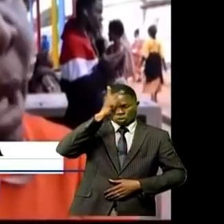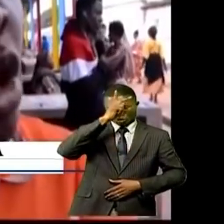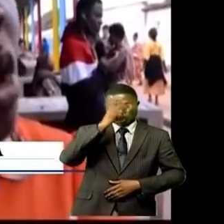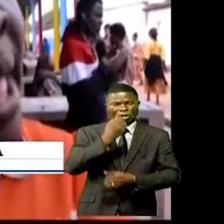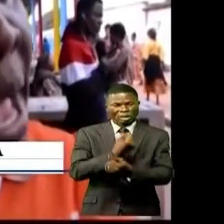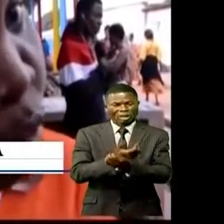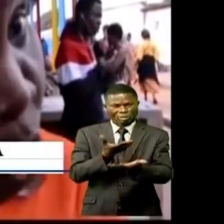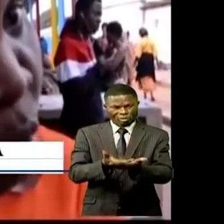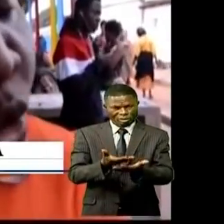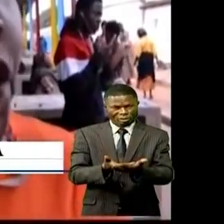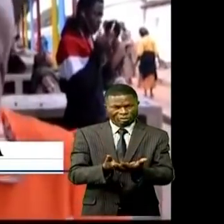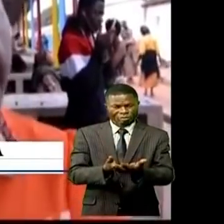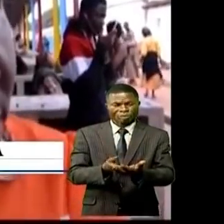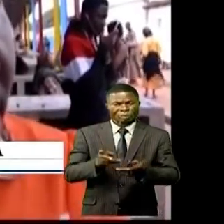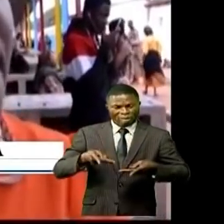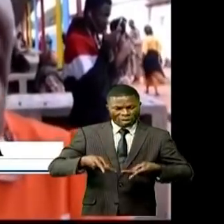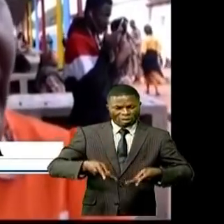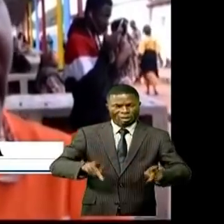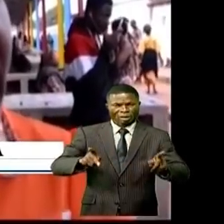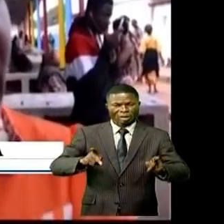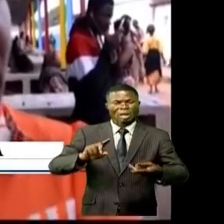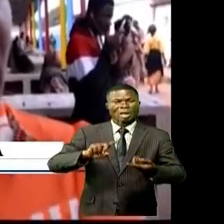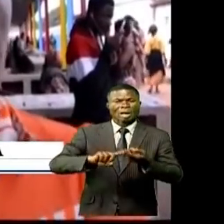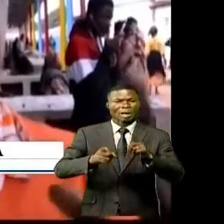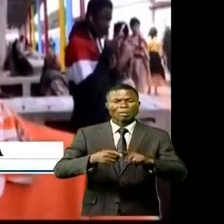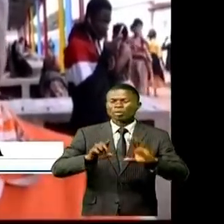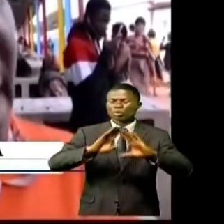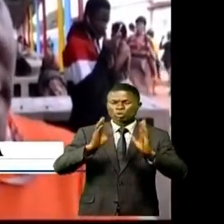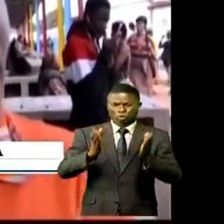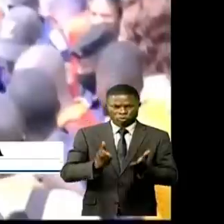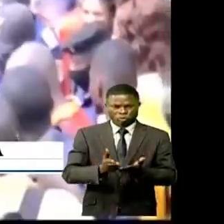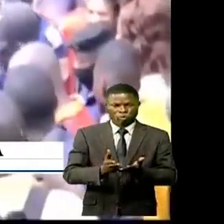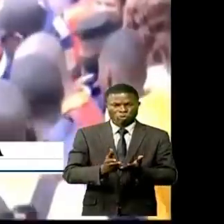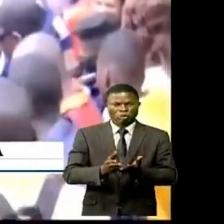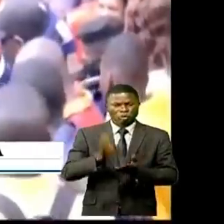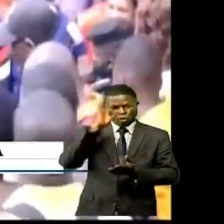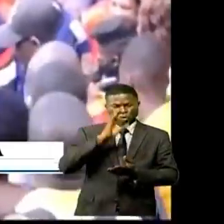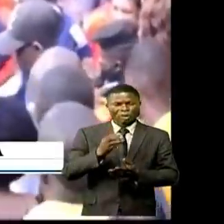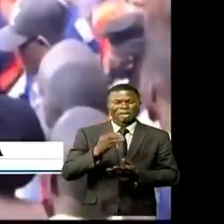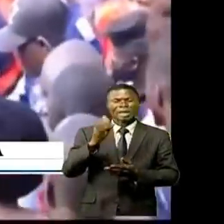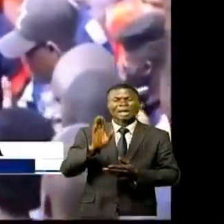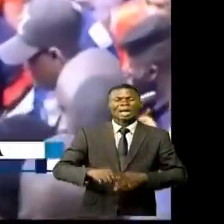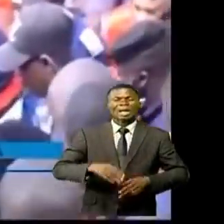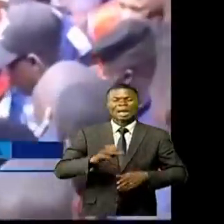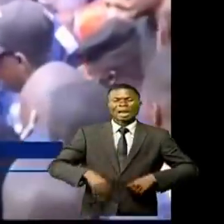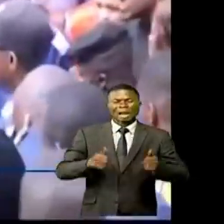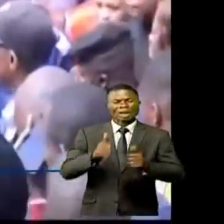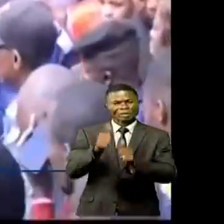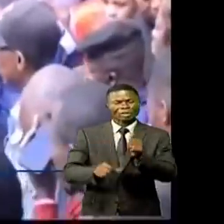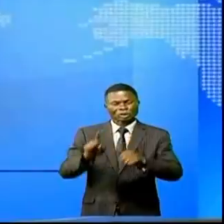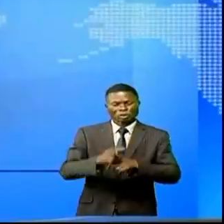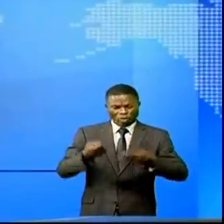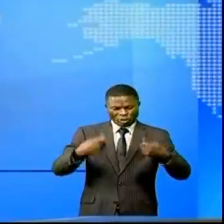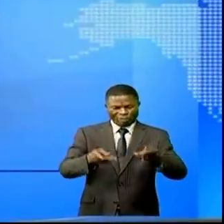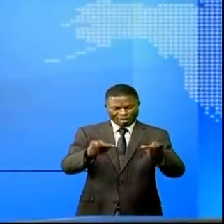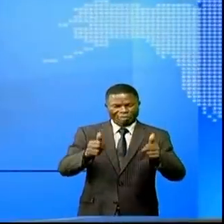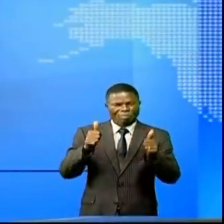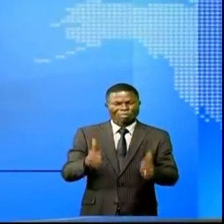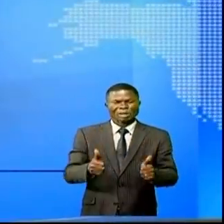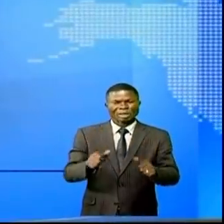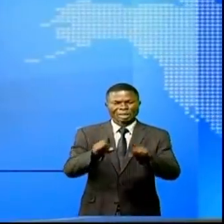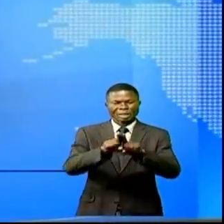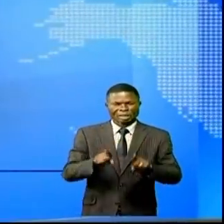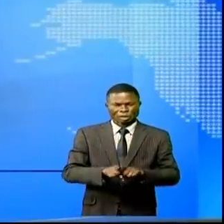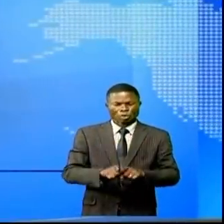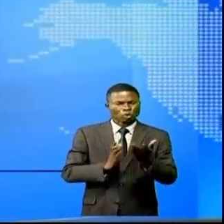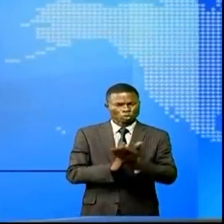Aboulakatoué, cela en permettant à nos compatriotes de chercher leur pain quotidien dans des conditions de vente confortables et à l